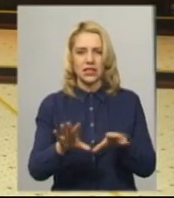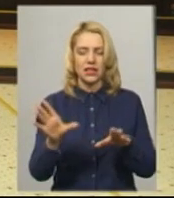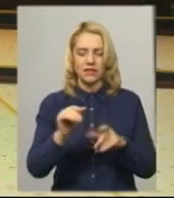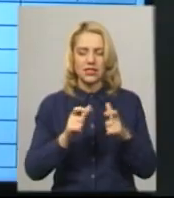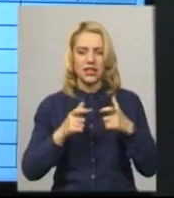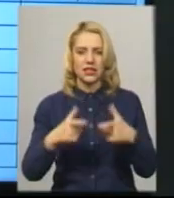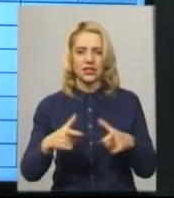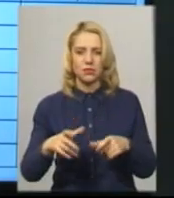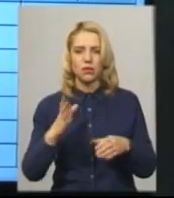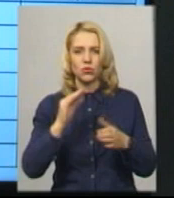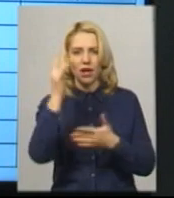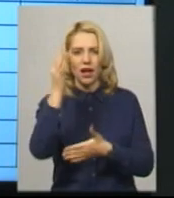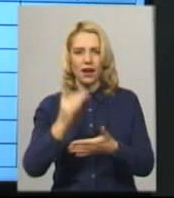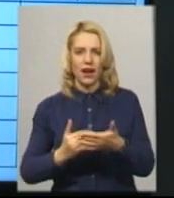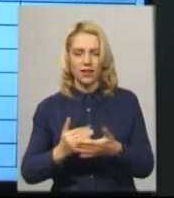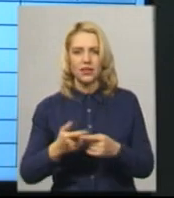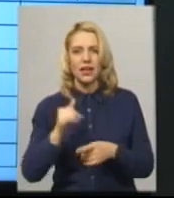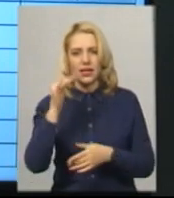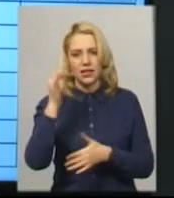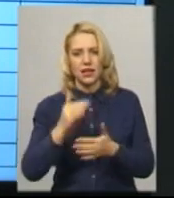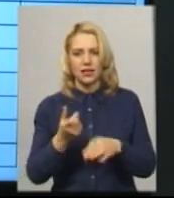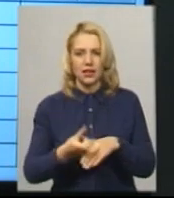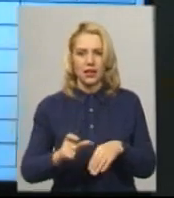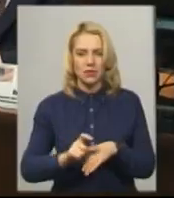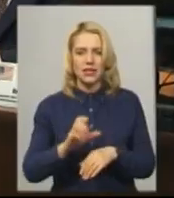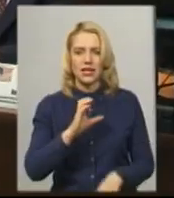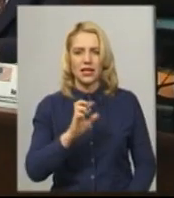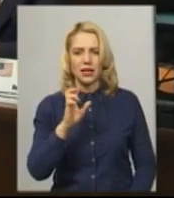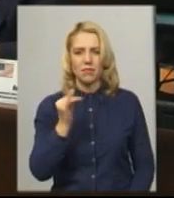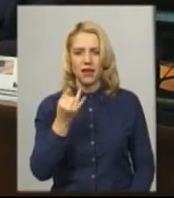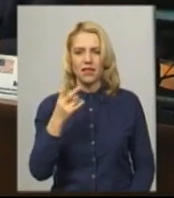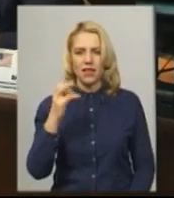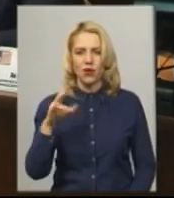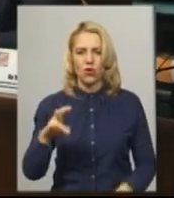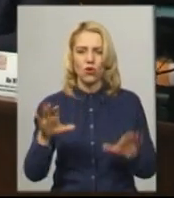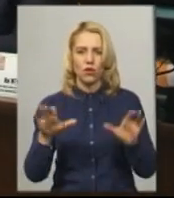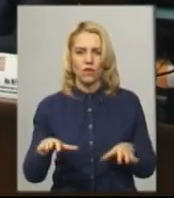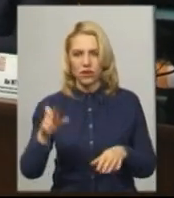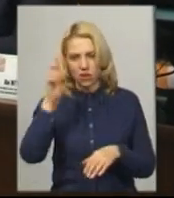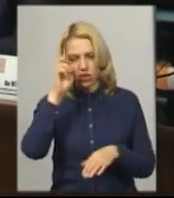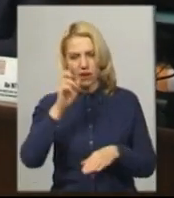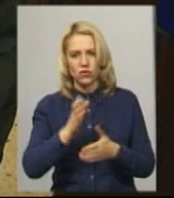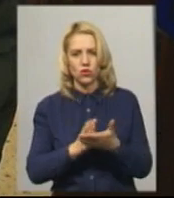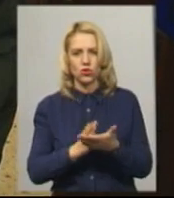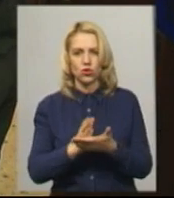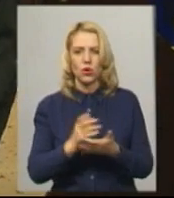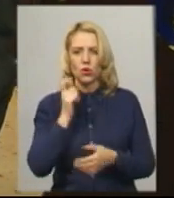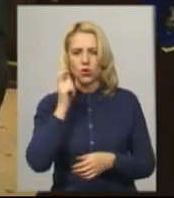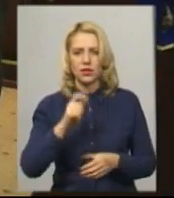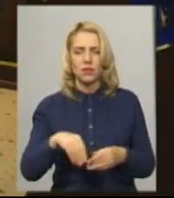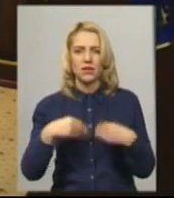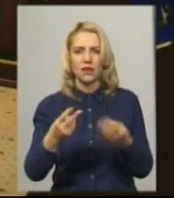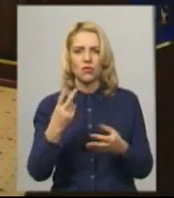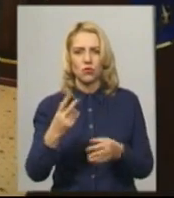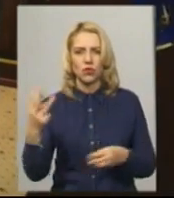сформували рейтинги. За найбільшим рейтингом Сергій Дейнеко, голова Державної прикордонної служби України, призначив двох начальників штабів